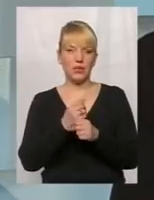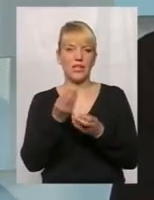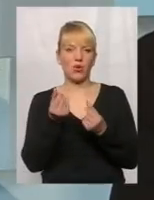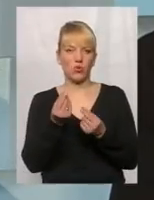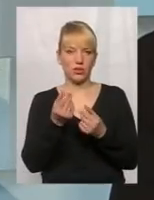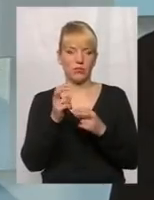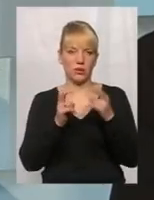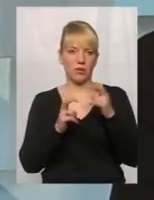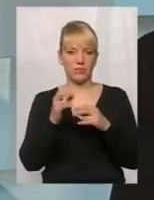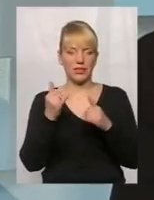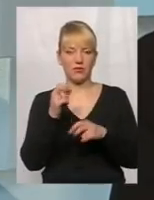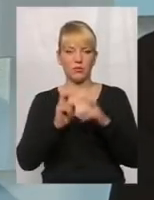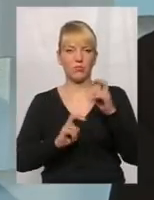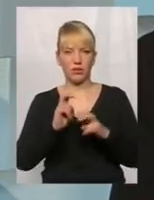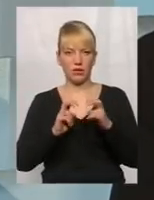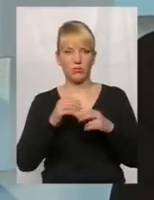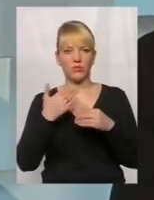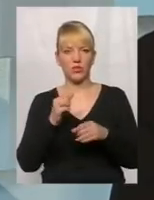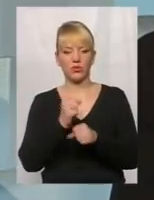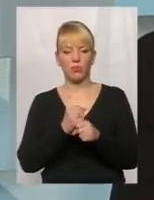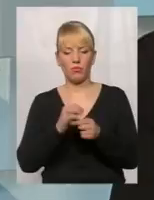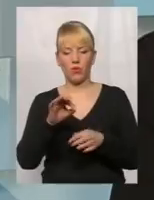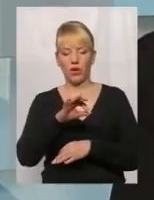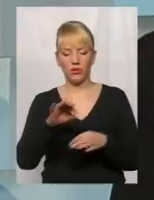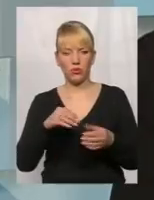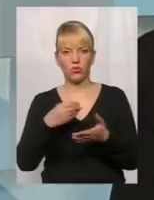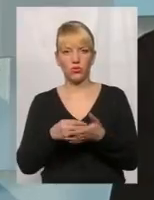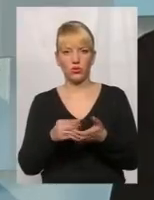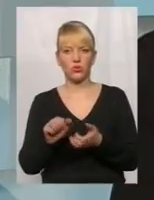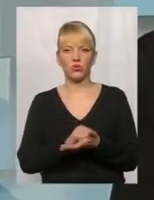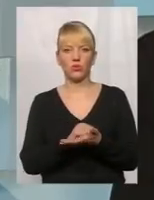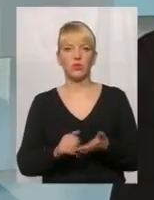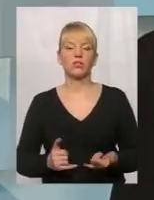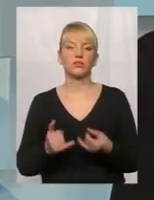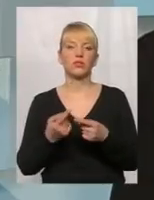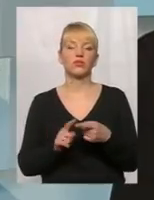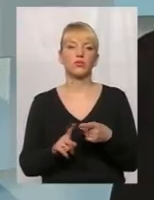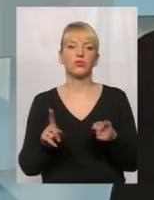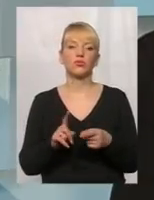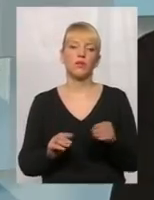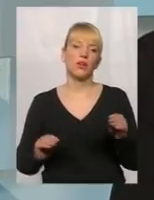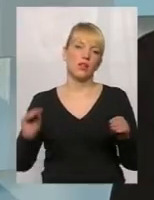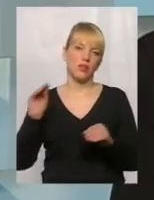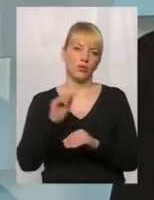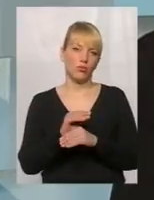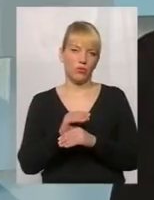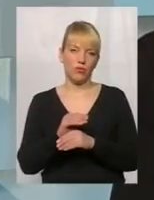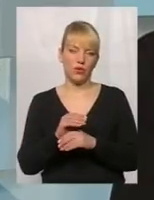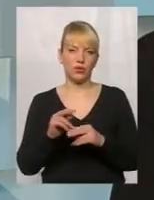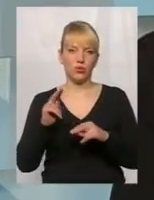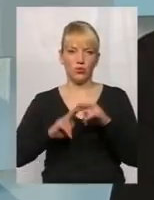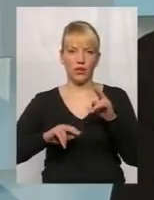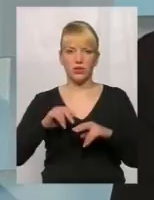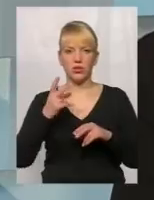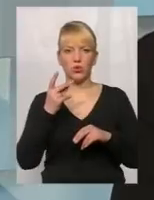підприємством розроблено проєктно-кошторисну документацію, для того, щоб там надбудувати ще один другий поверх і все-таки